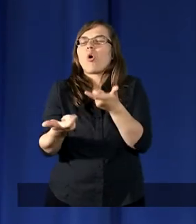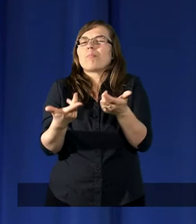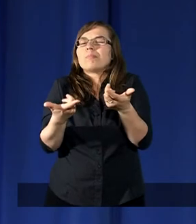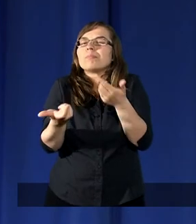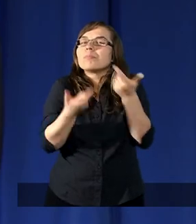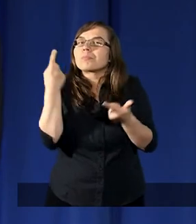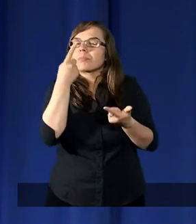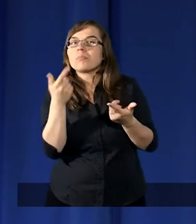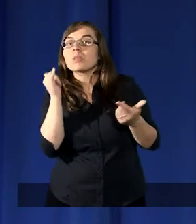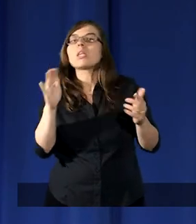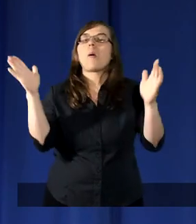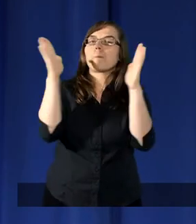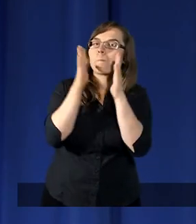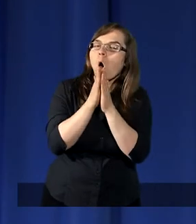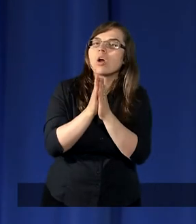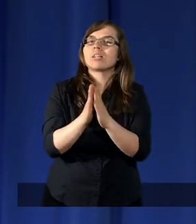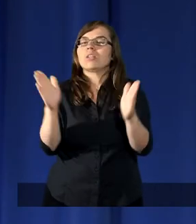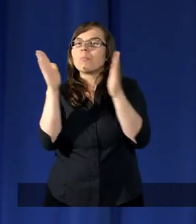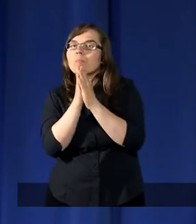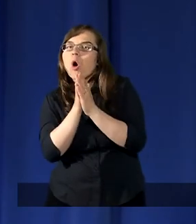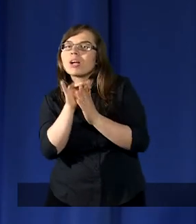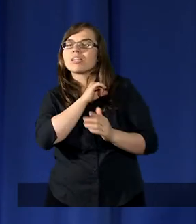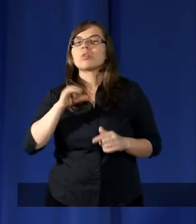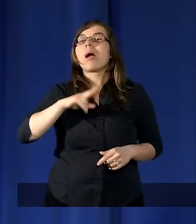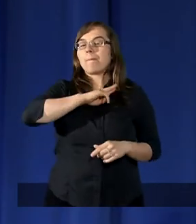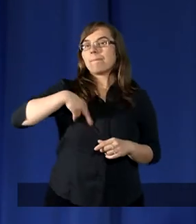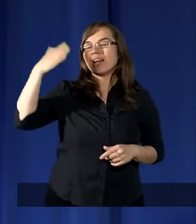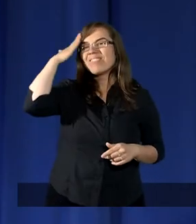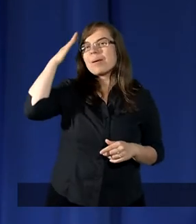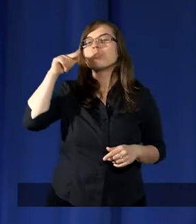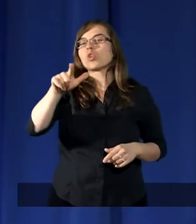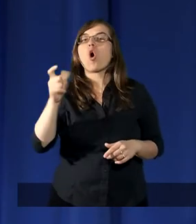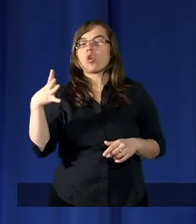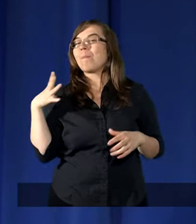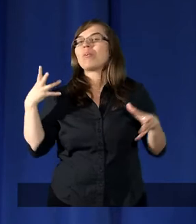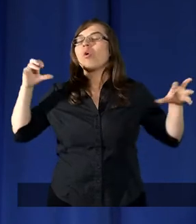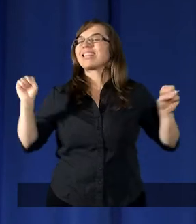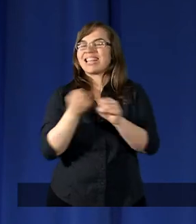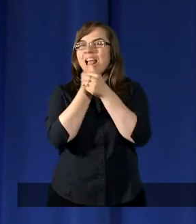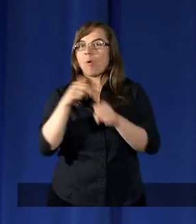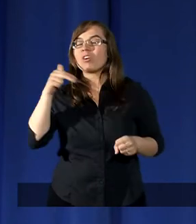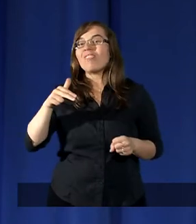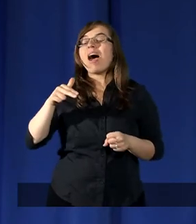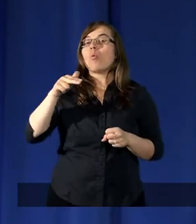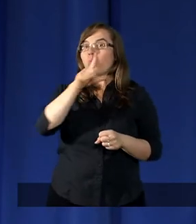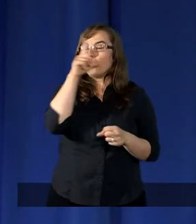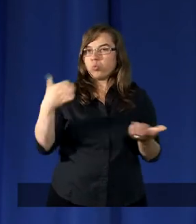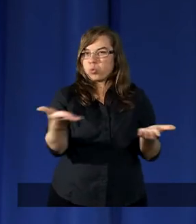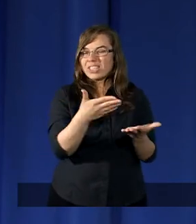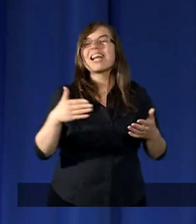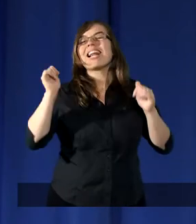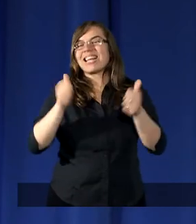i modlił się i my wiemy, że to, co było niemożliwe, stało się, a